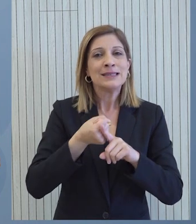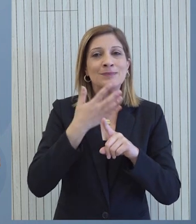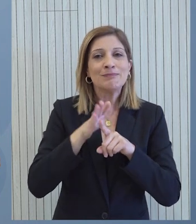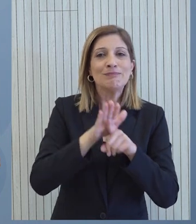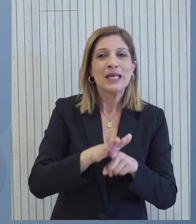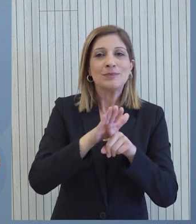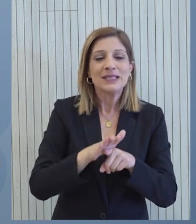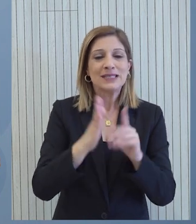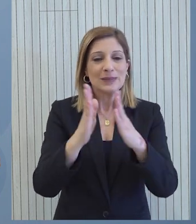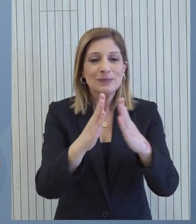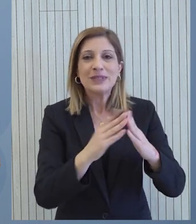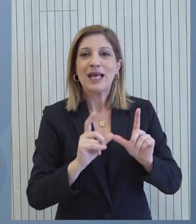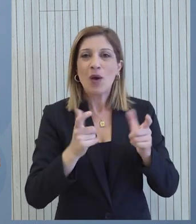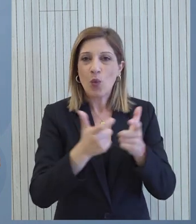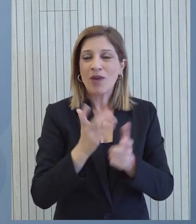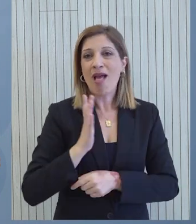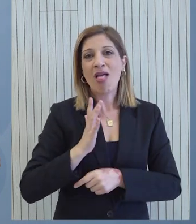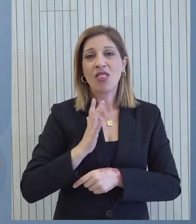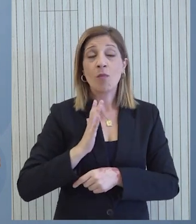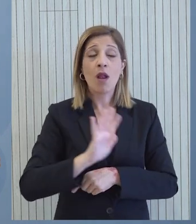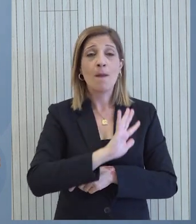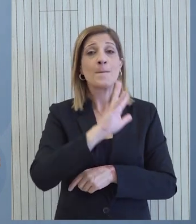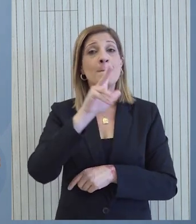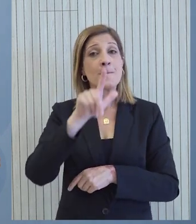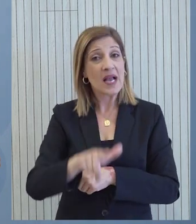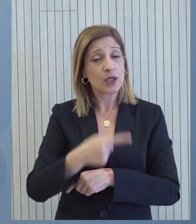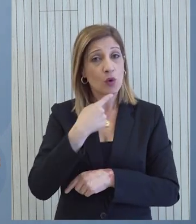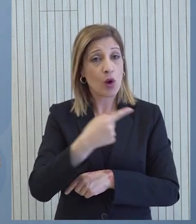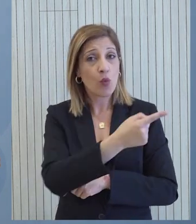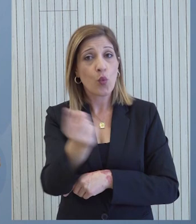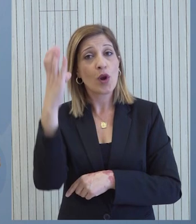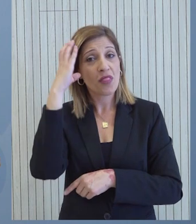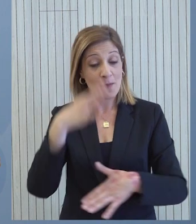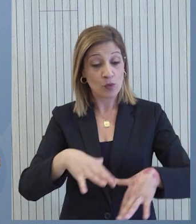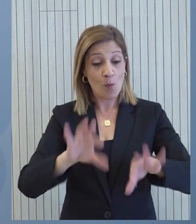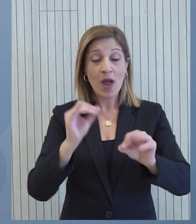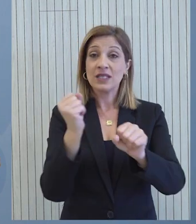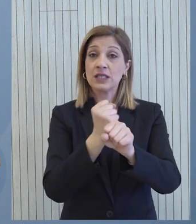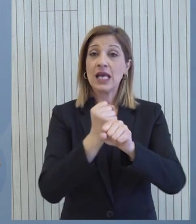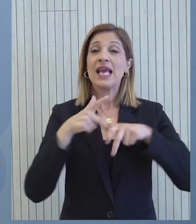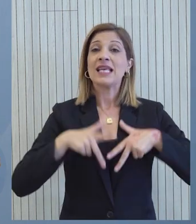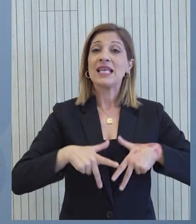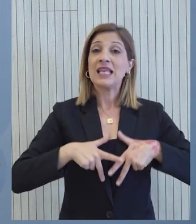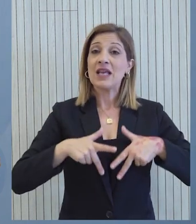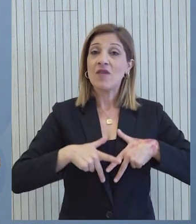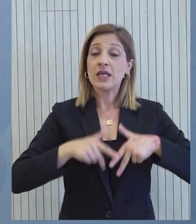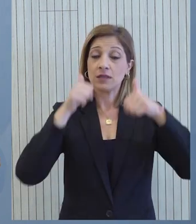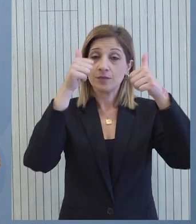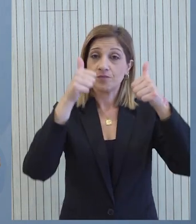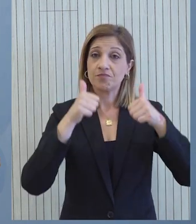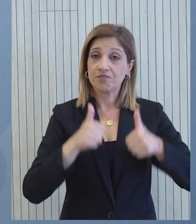τα νοικοκυριά και οι συμπολίτες μας Μέχρι στιγμής σας θυμίζω ότι από την ημέρα ανάληψης καθηγόντων αυτής της κυβέρνησης έχουν ανακοινωθεί